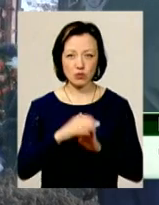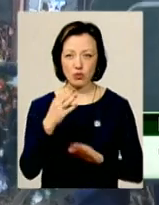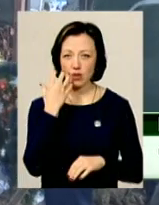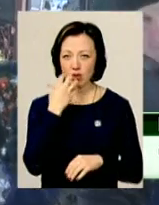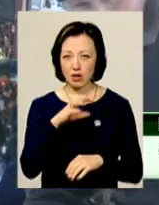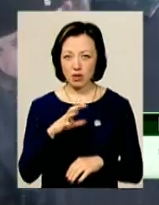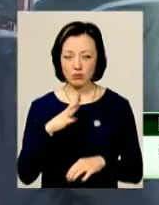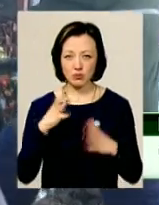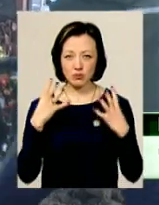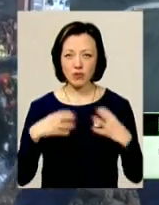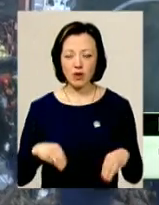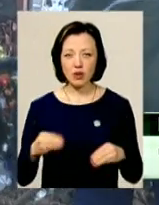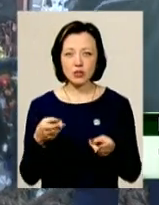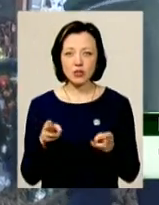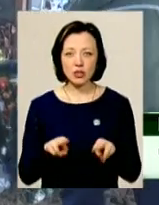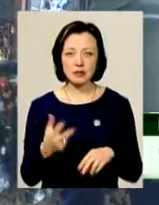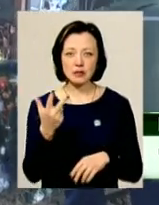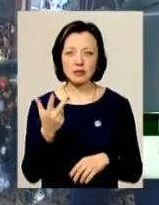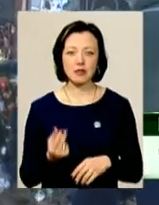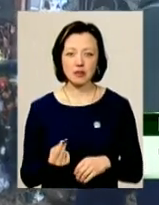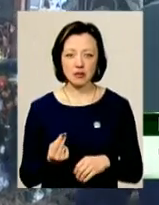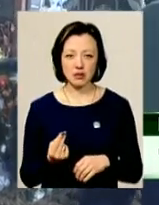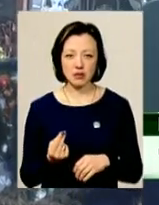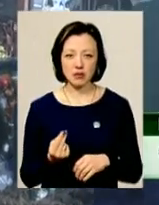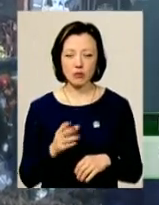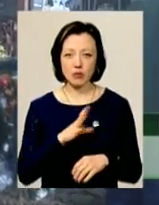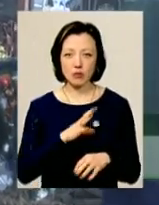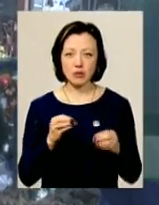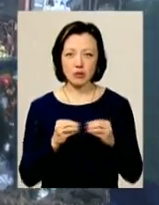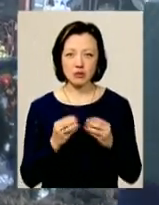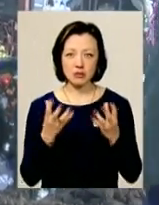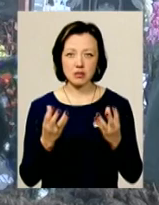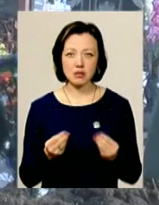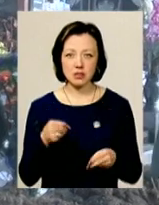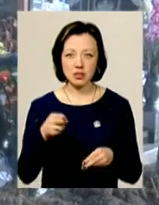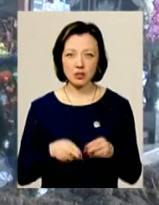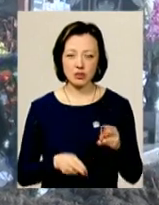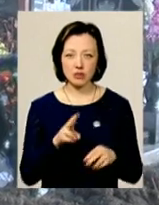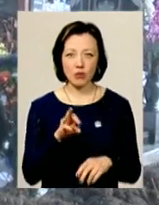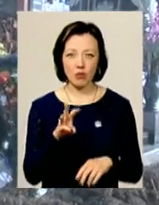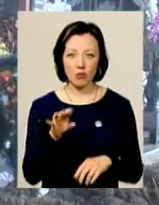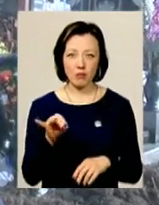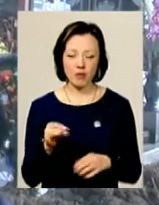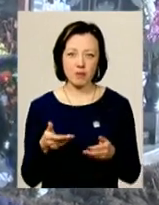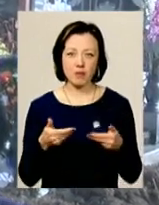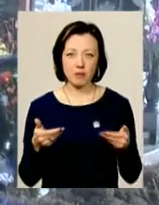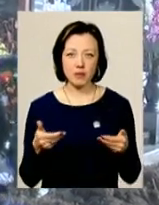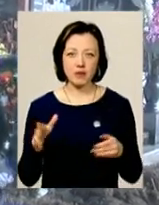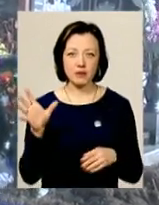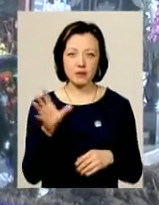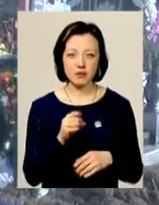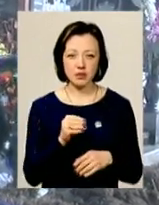гарячий. Лишалося ще три єдиних дня, і було б 10 днів закінчення цієї коми. Ми всі,